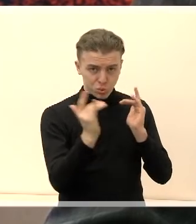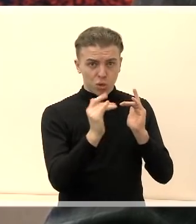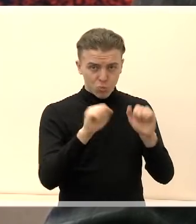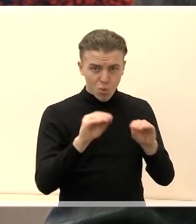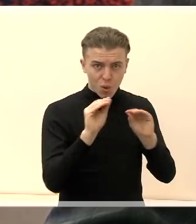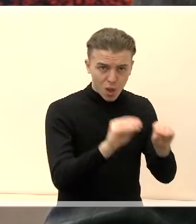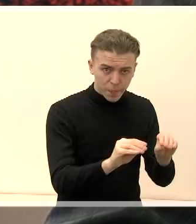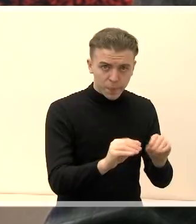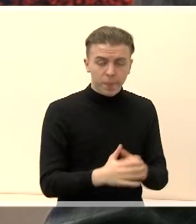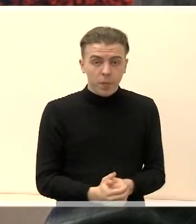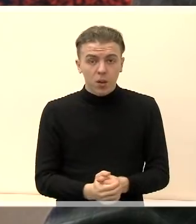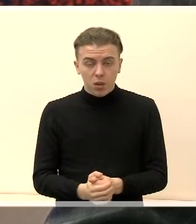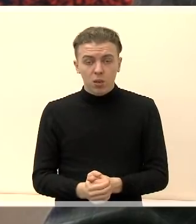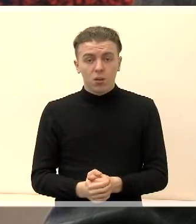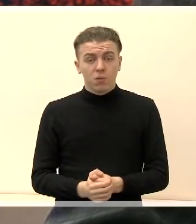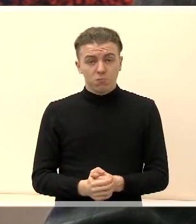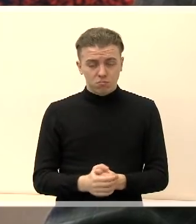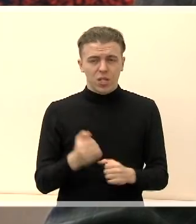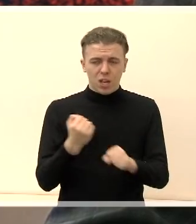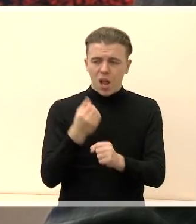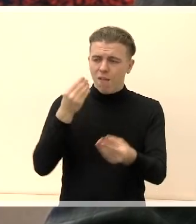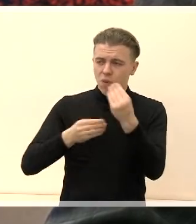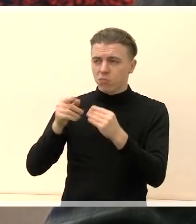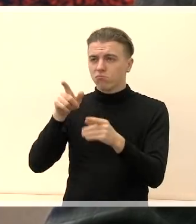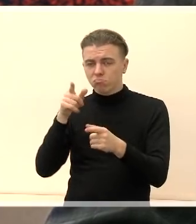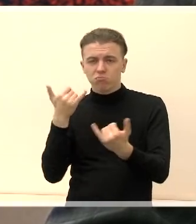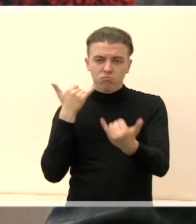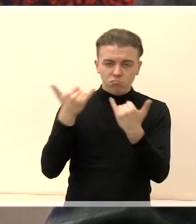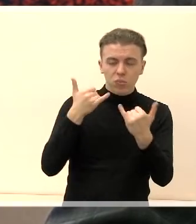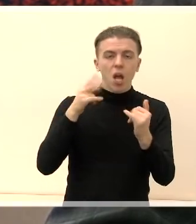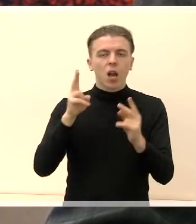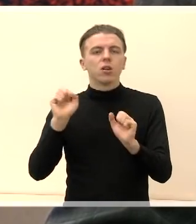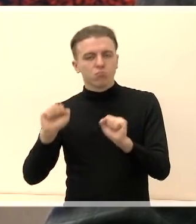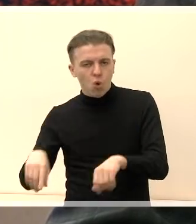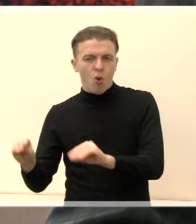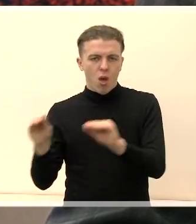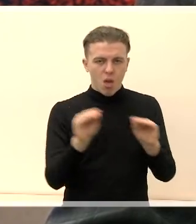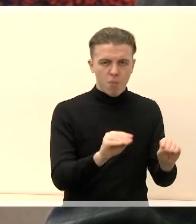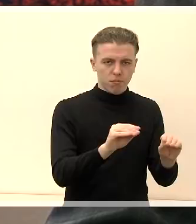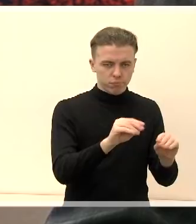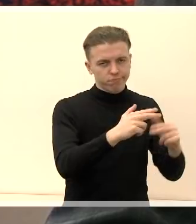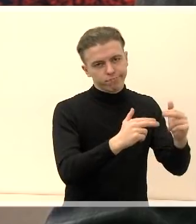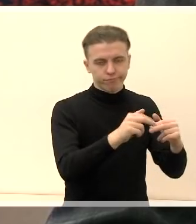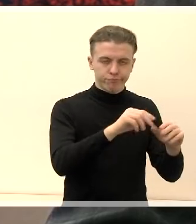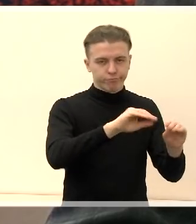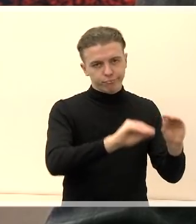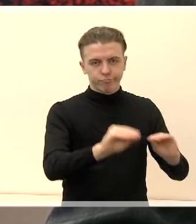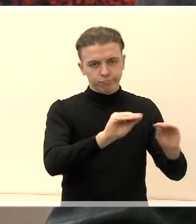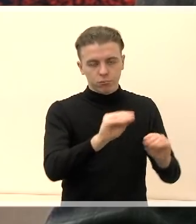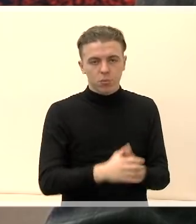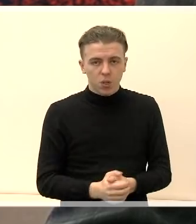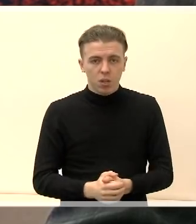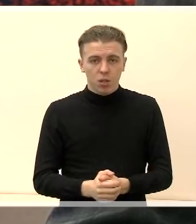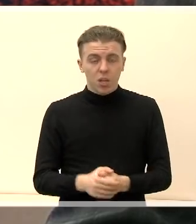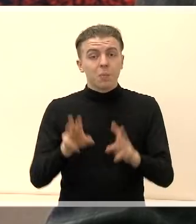Reikia tik tai kalbėti su investuotojais, kurie gali pastatyti šitą. Žinoma, turėtų dasidėti ir ministeriją, nes ligoninė